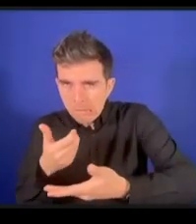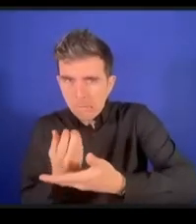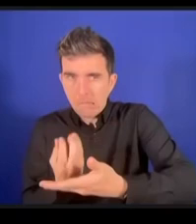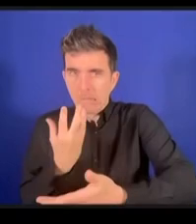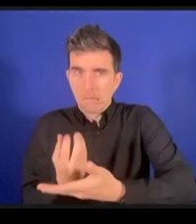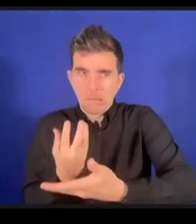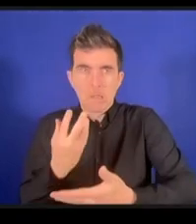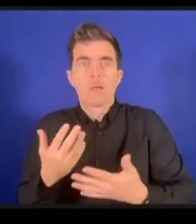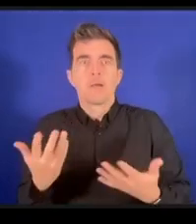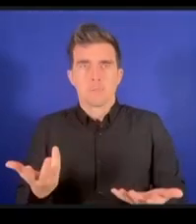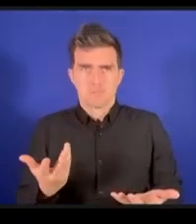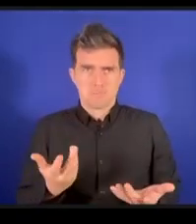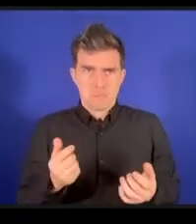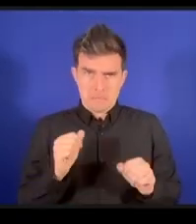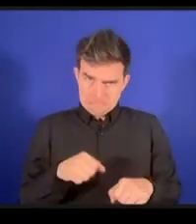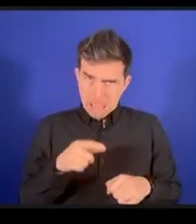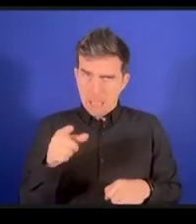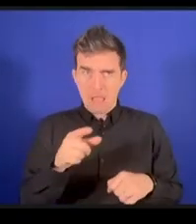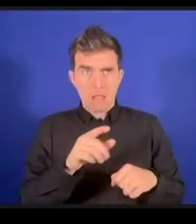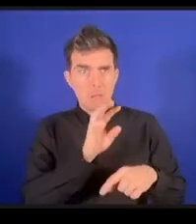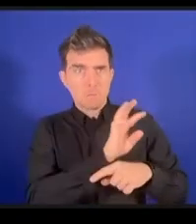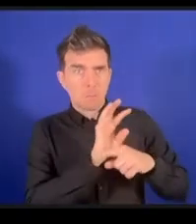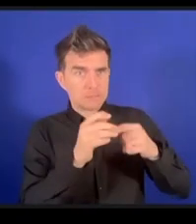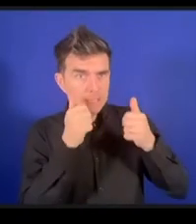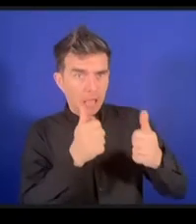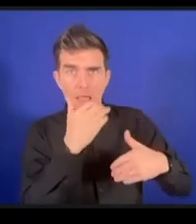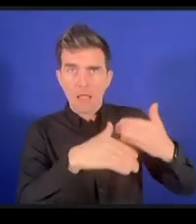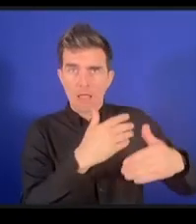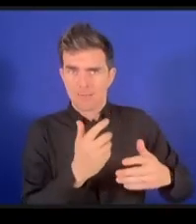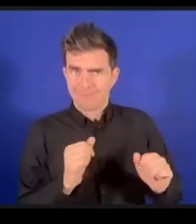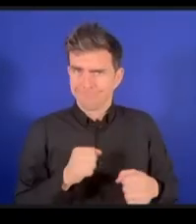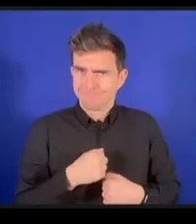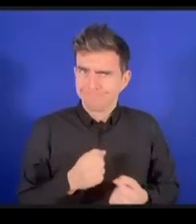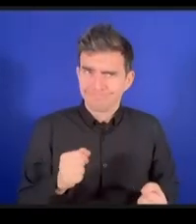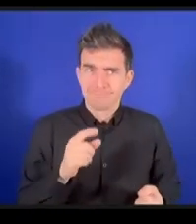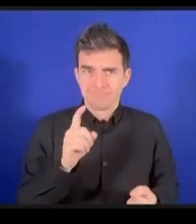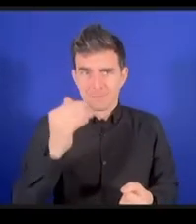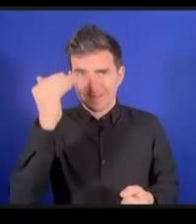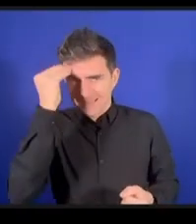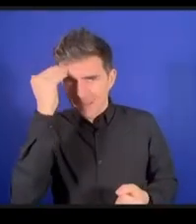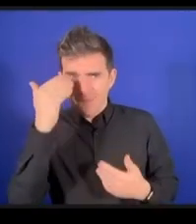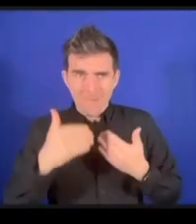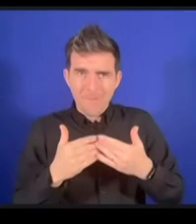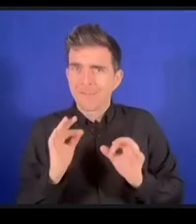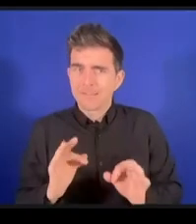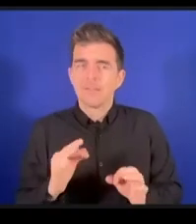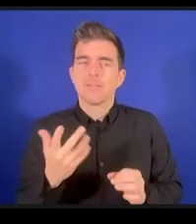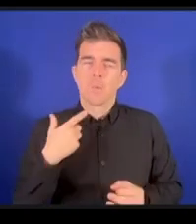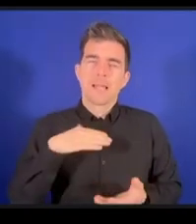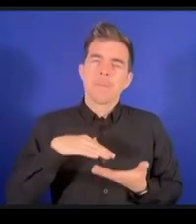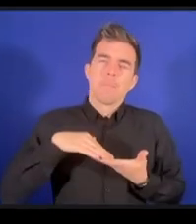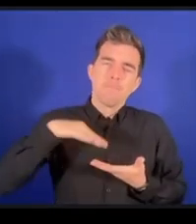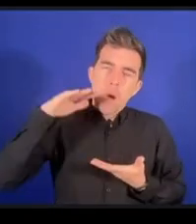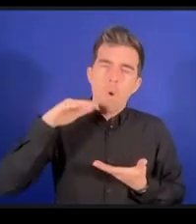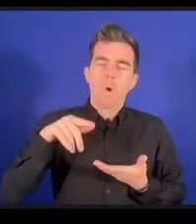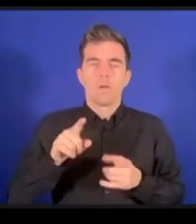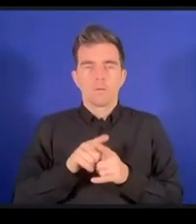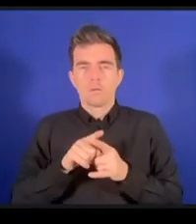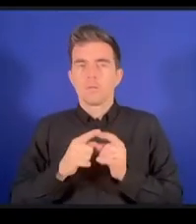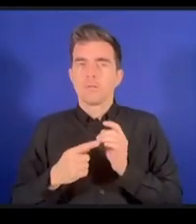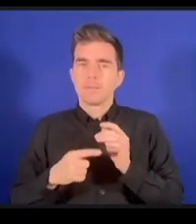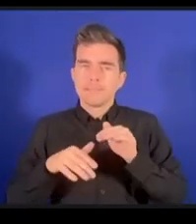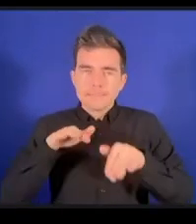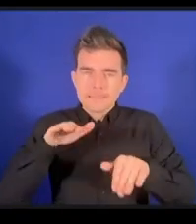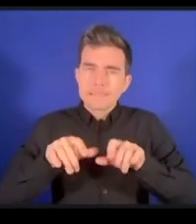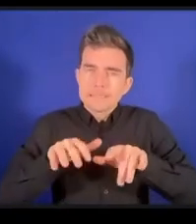能しているか分からなければウェブページといったものを開発することができないわけですよねそういったことをぜひス